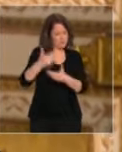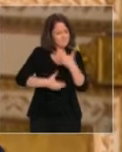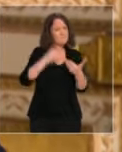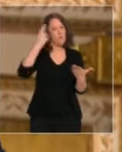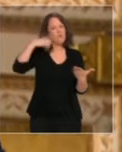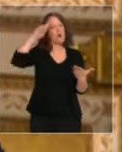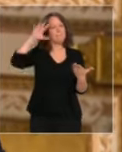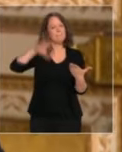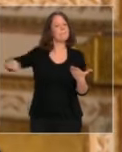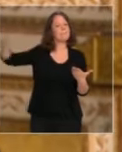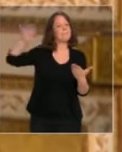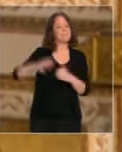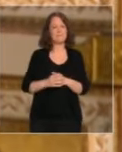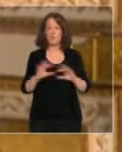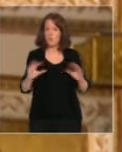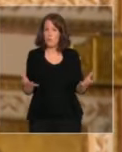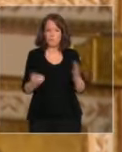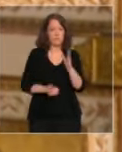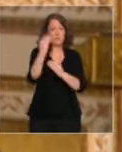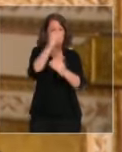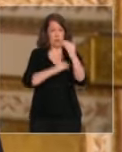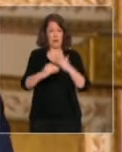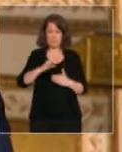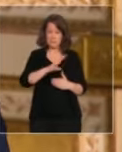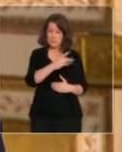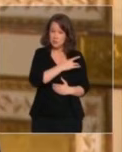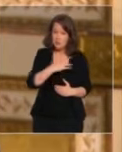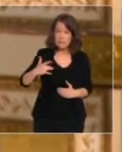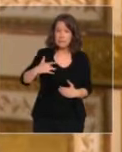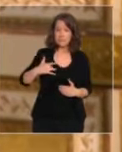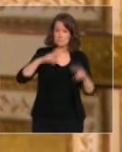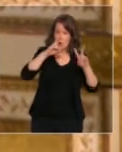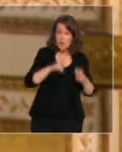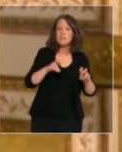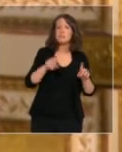passera par un plan massif pour notre santé, notre recherche, nos aînés, entre autres.